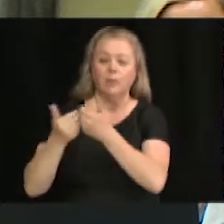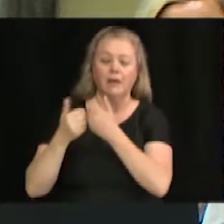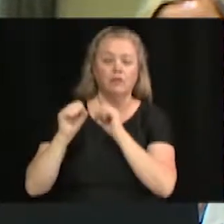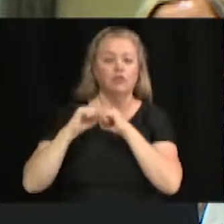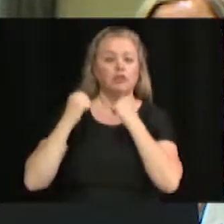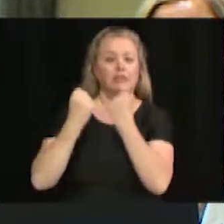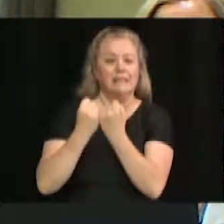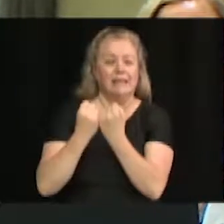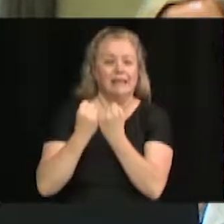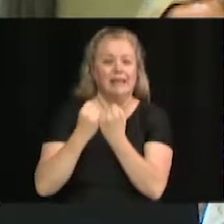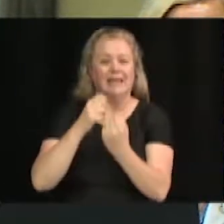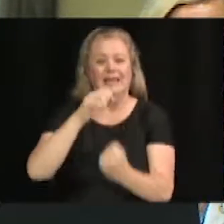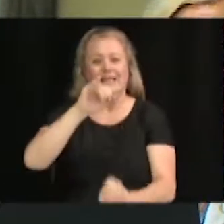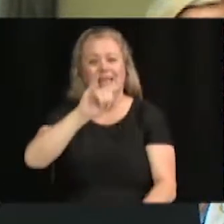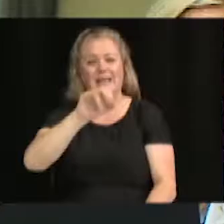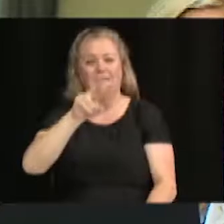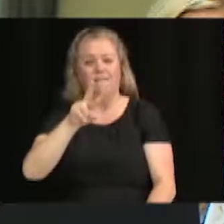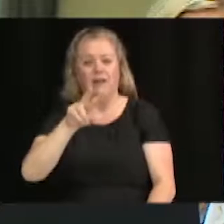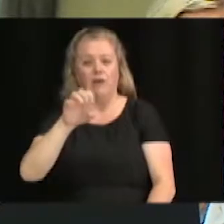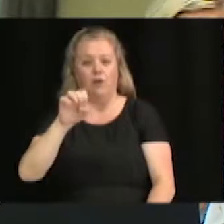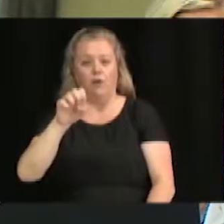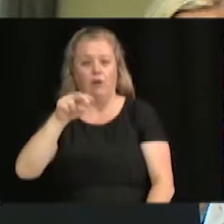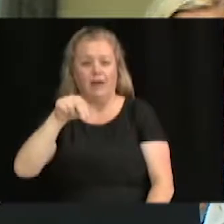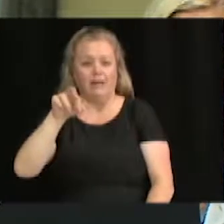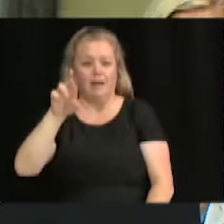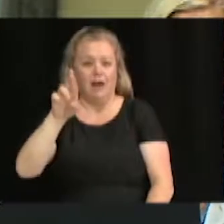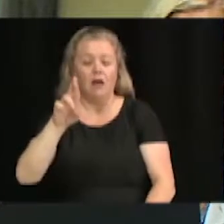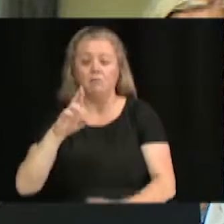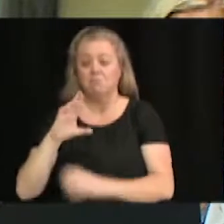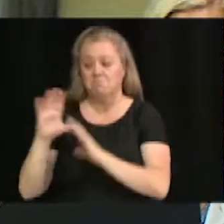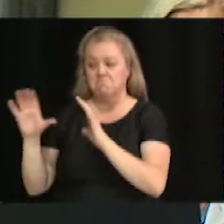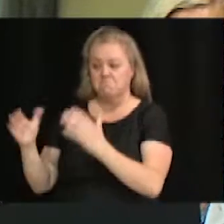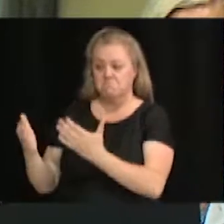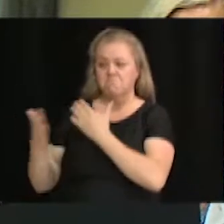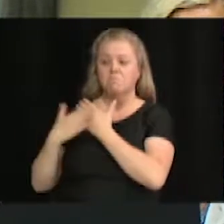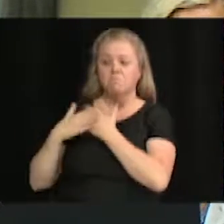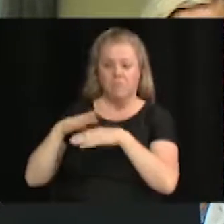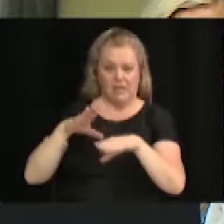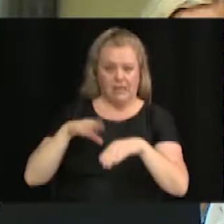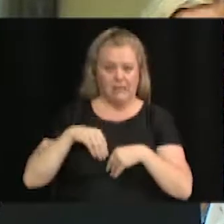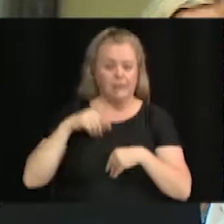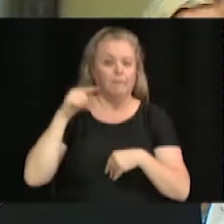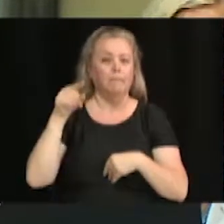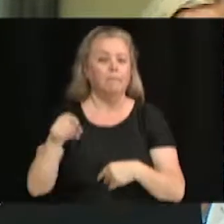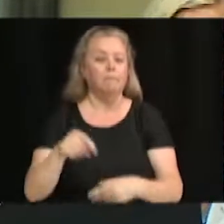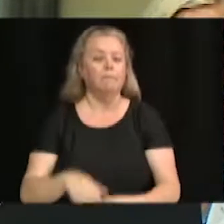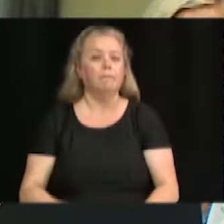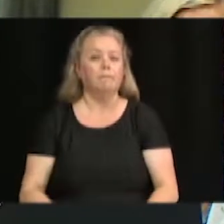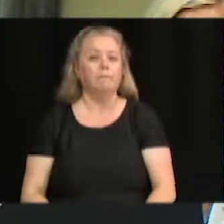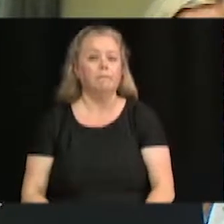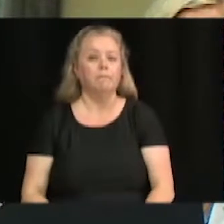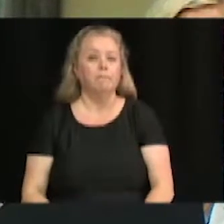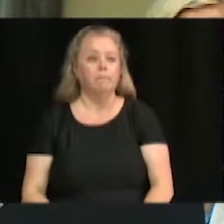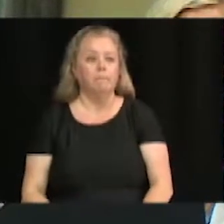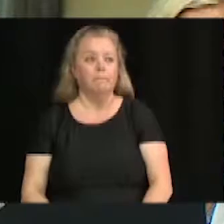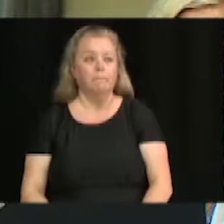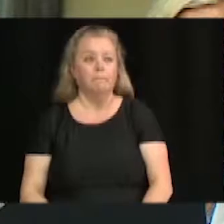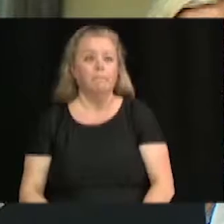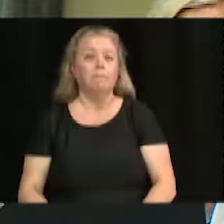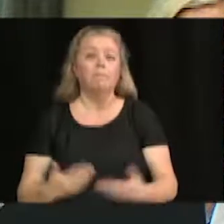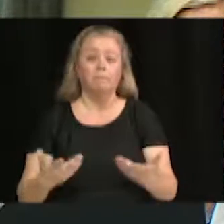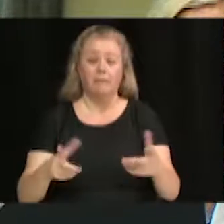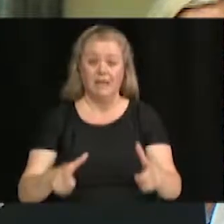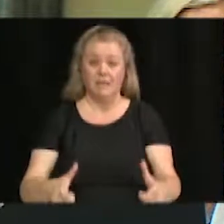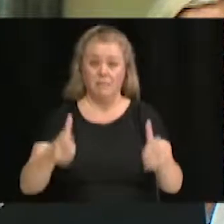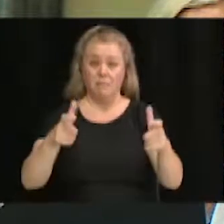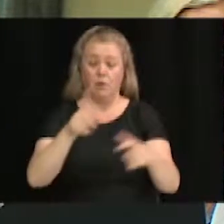IVENR. Le CCU recommande aussi d'accorder les dérogations mineures telles que formulées. Alors, pour l'immeuble du